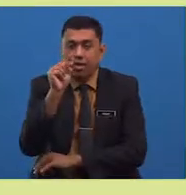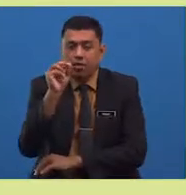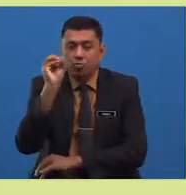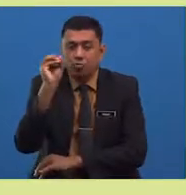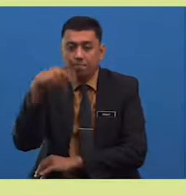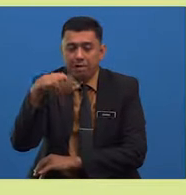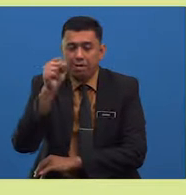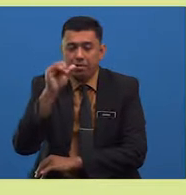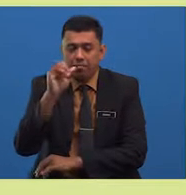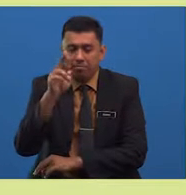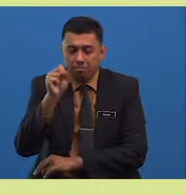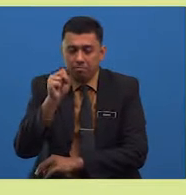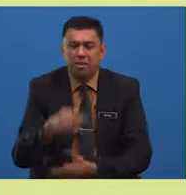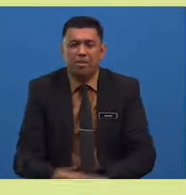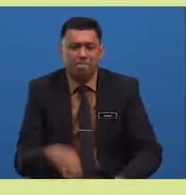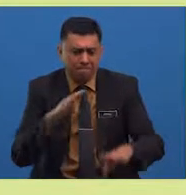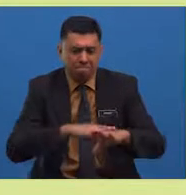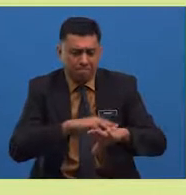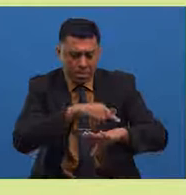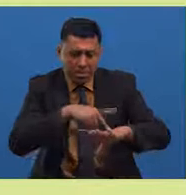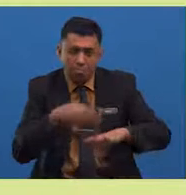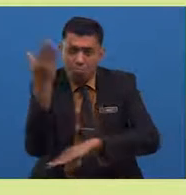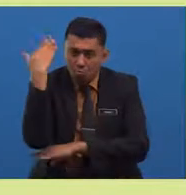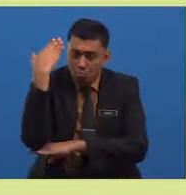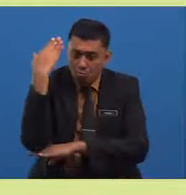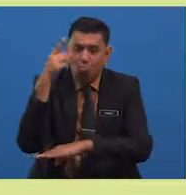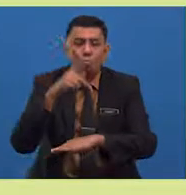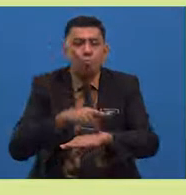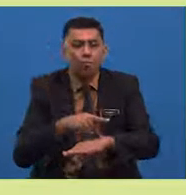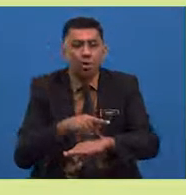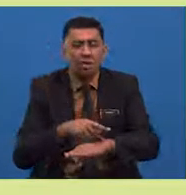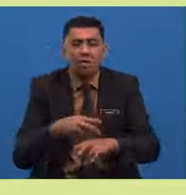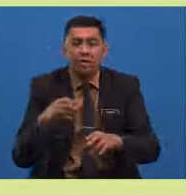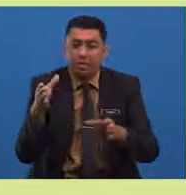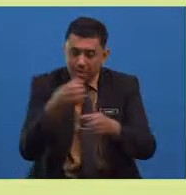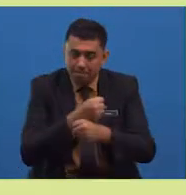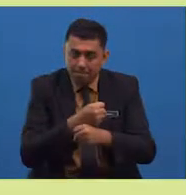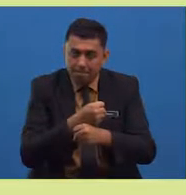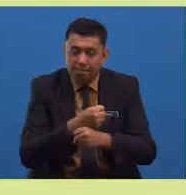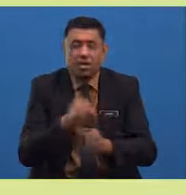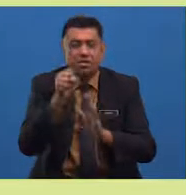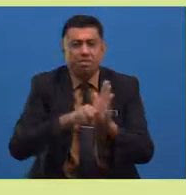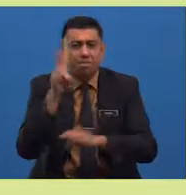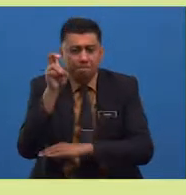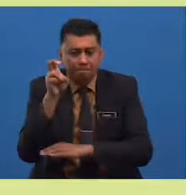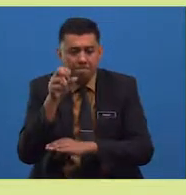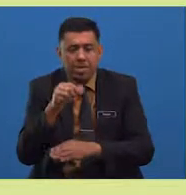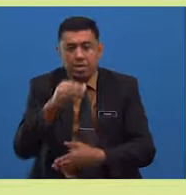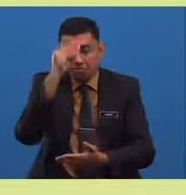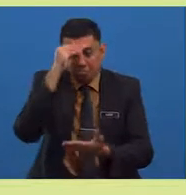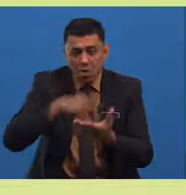Pada zaman dahulu kala, terdapat sepasang suami isteri yang sangat kaya.